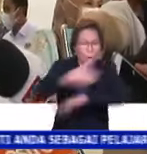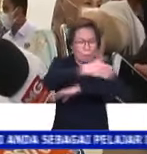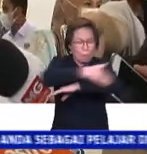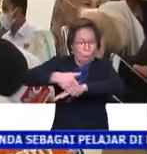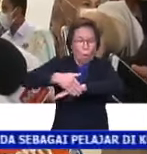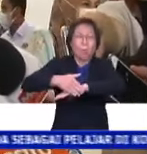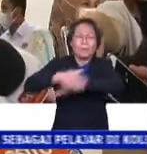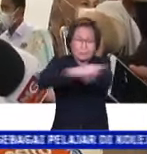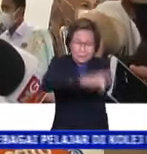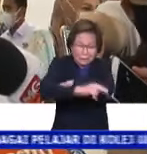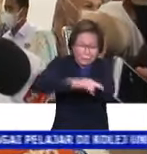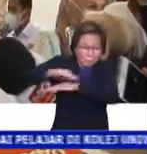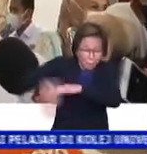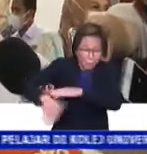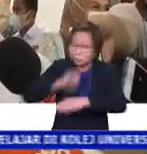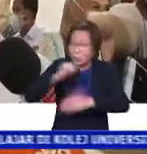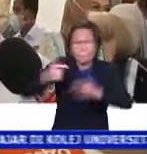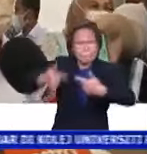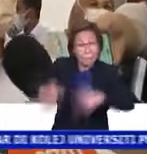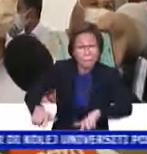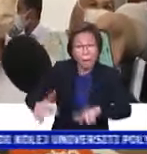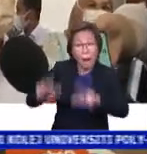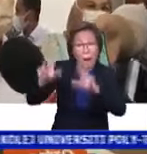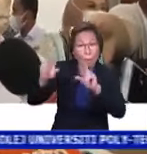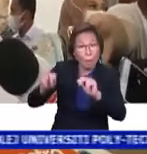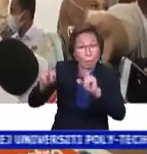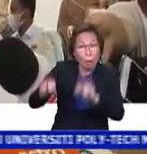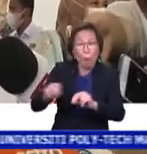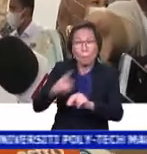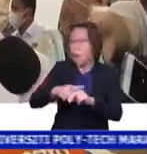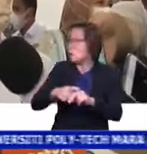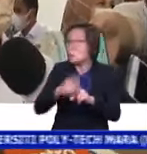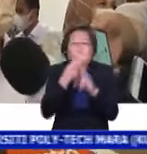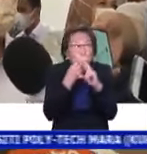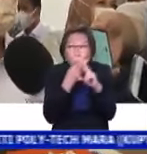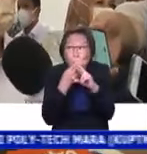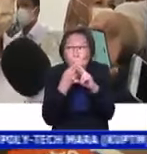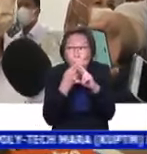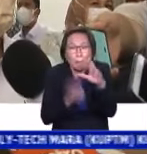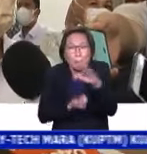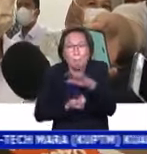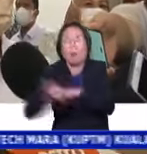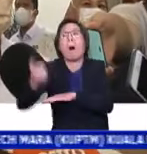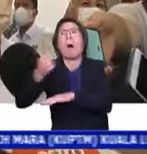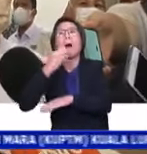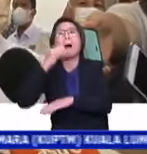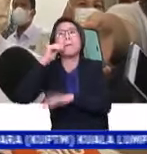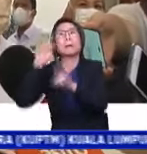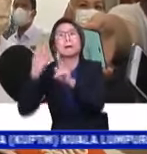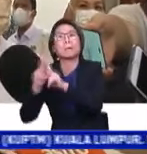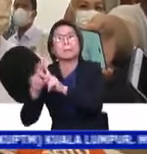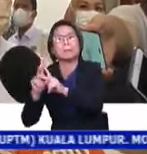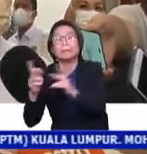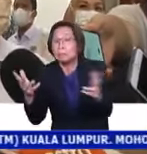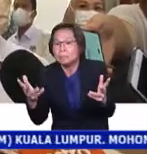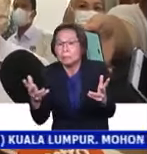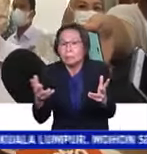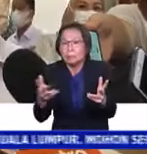negeri, masih belum dibenarkan, tetapi ramai yang curi-curi balik. Ramai yang ikut